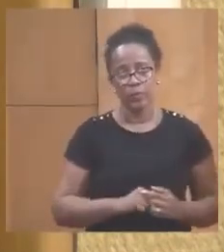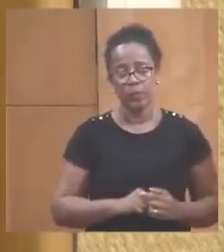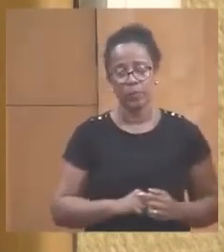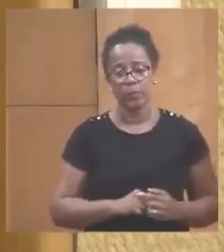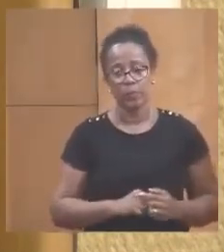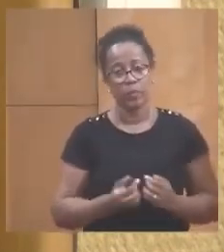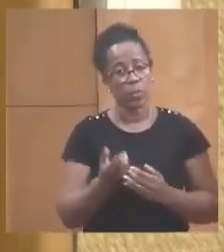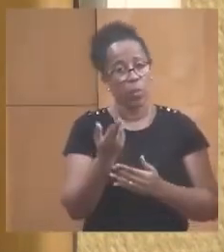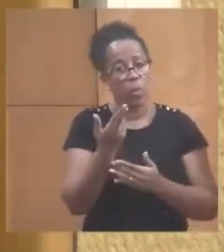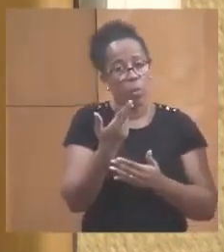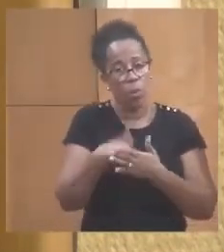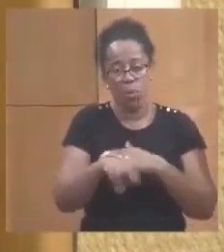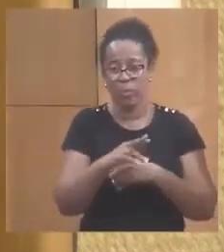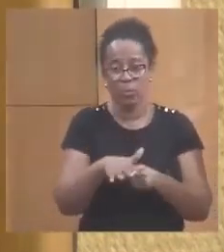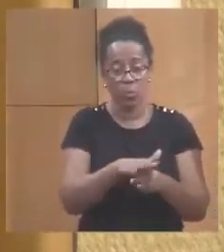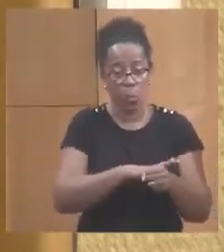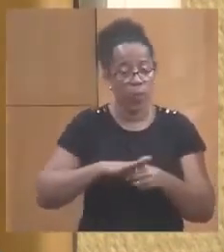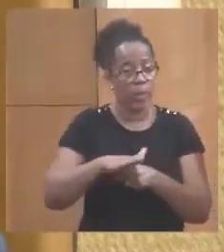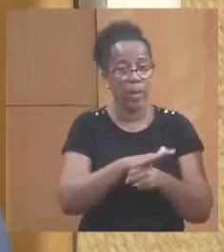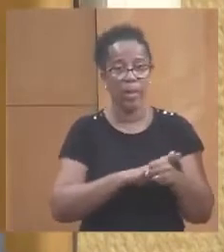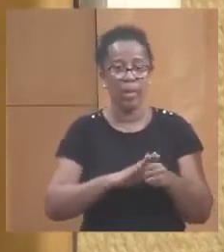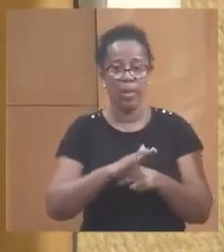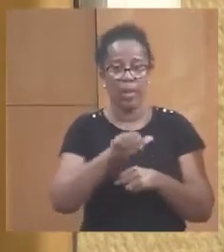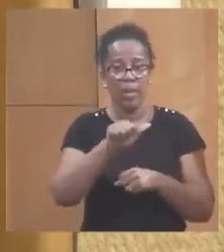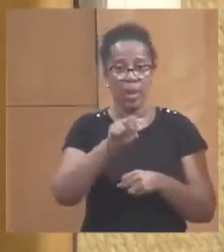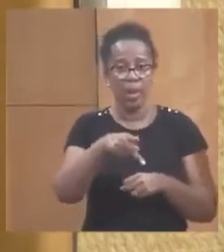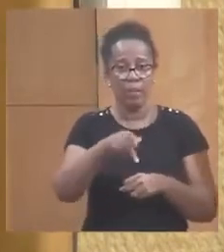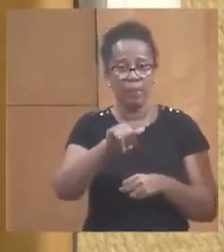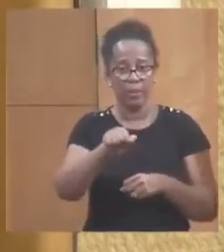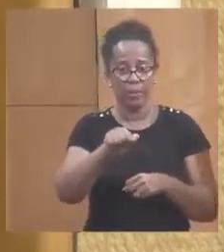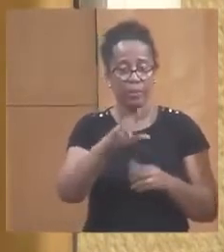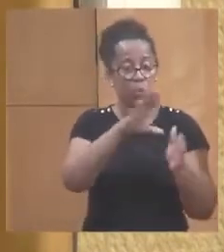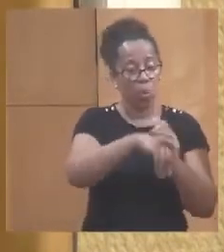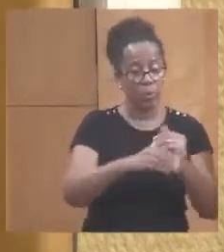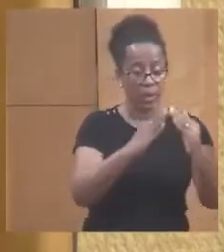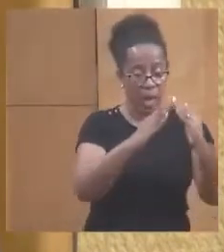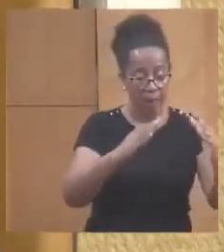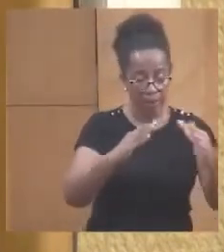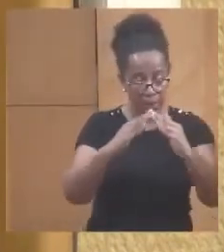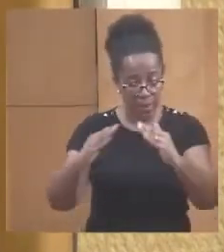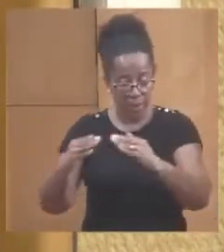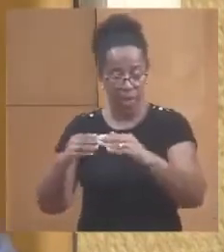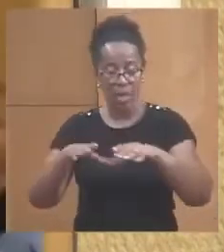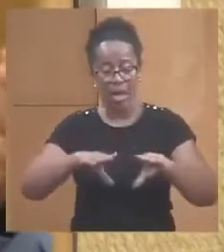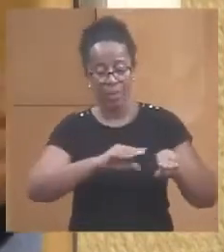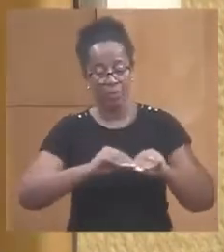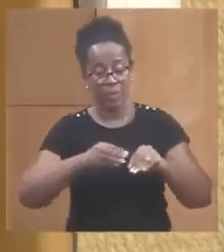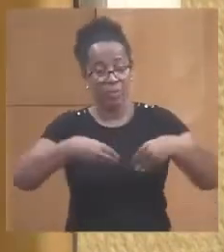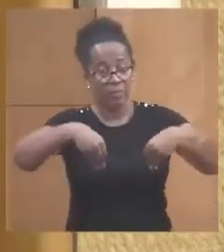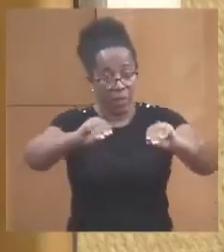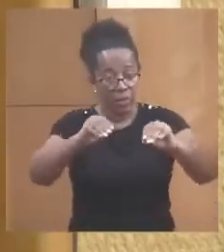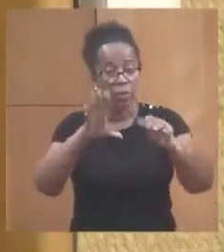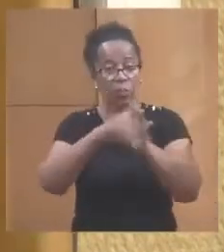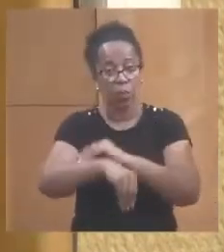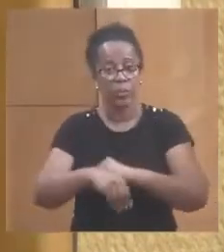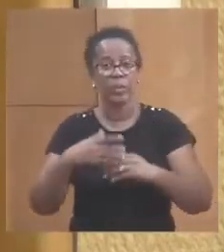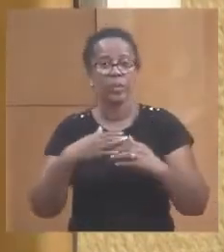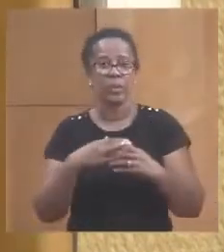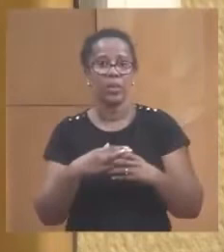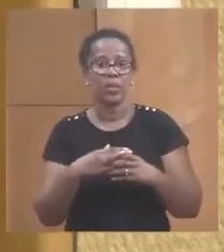complètement la pite où il y a à la fois des abris, une halle de vente, des chambres froides, machines à glace